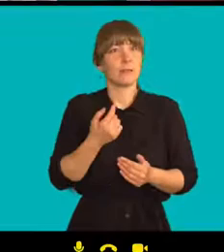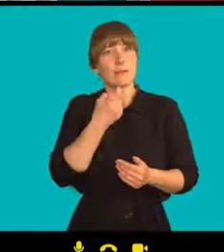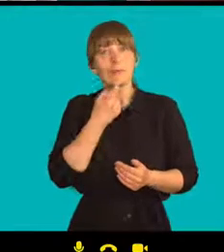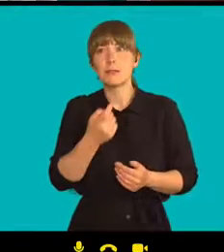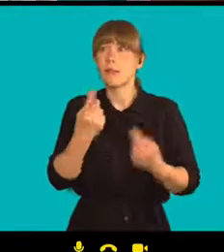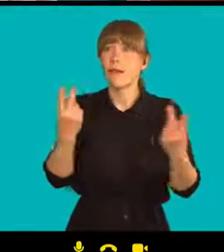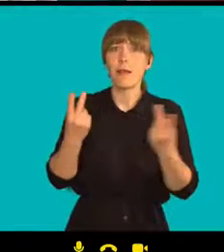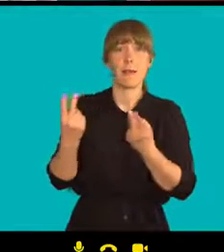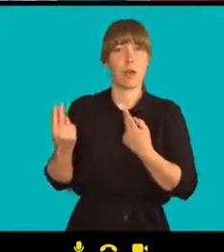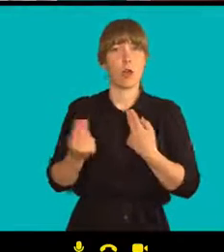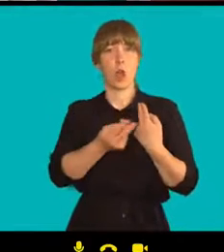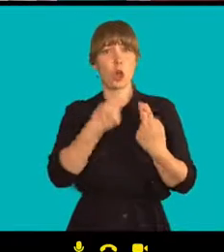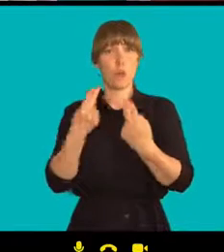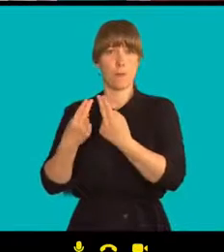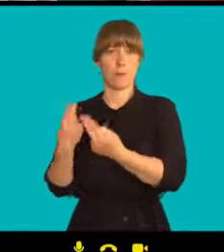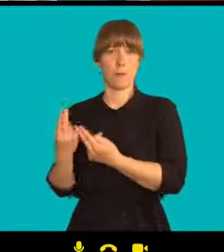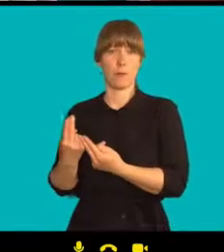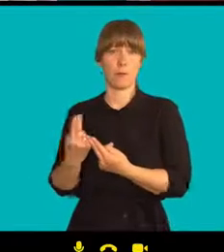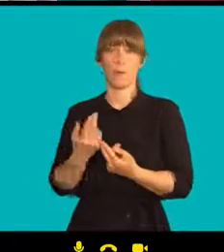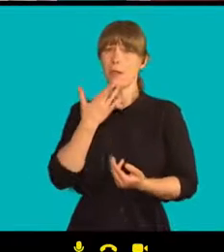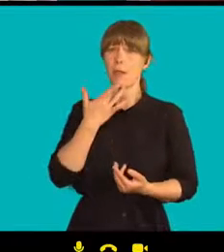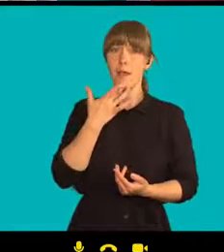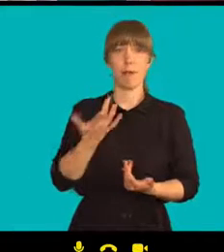Jak umělci